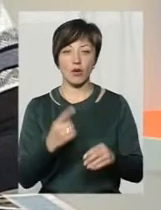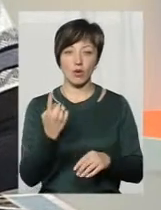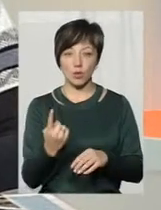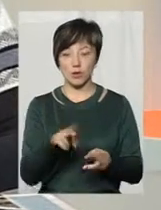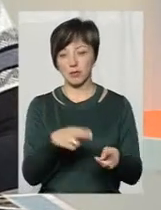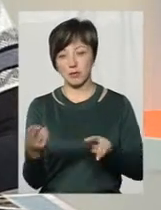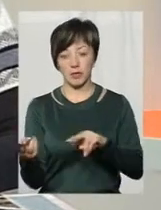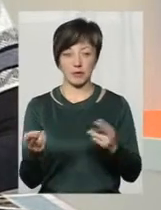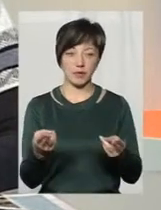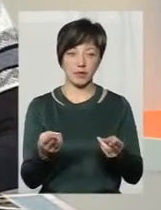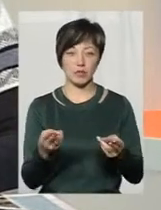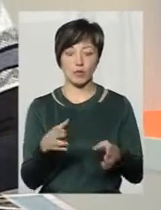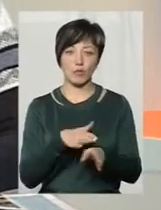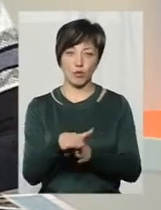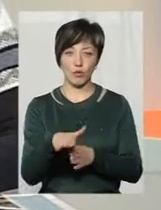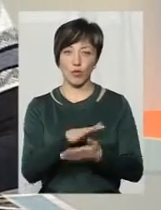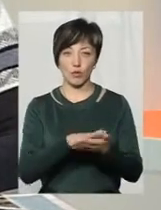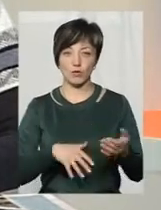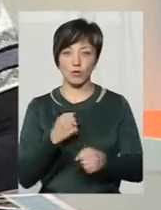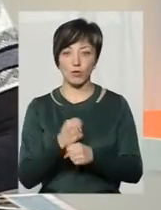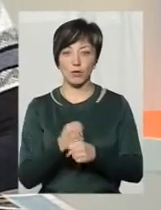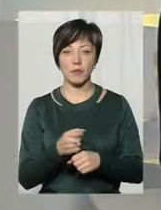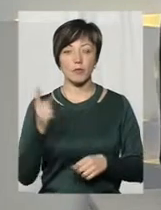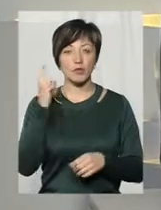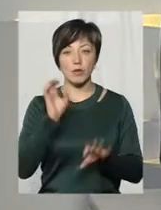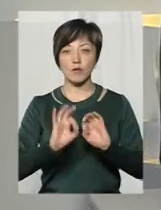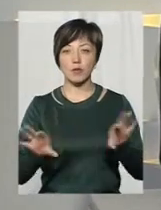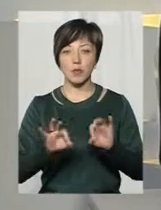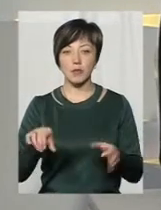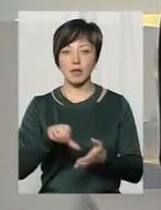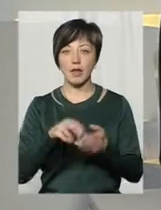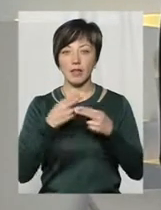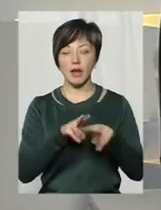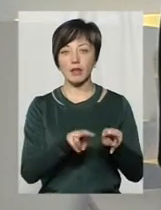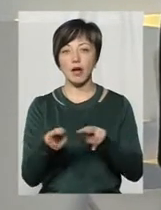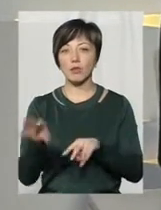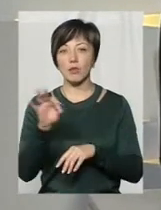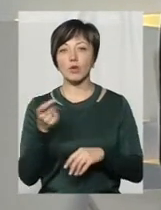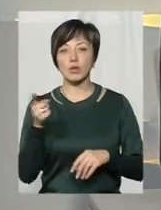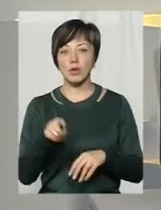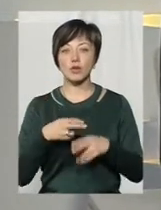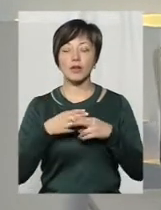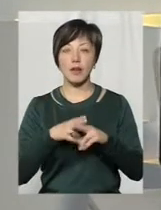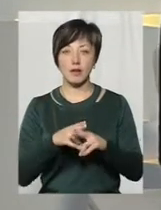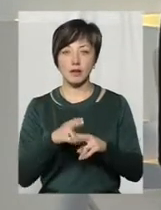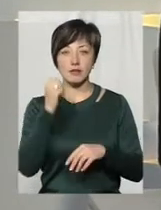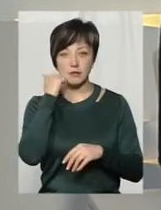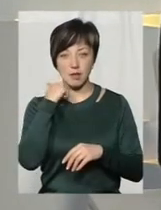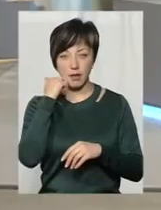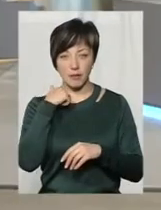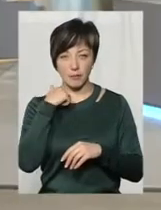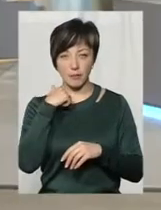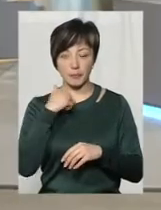перекривається іншим, але роботи продовжуються. І теж почула в коментарі представника технагляду про те, що техніка стара.